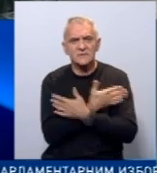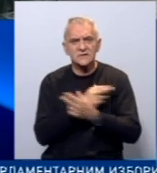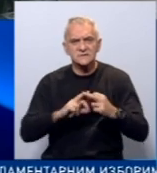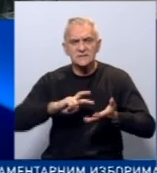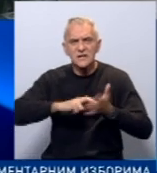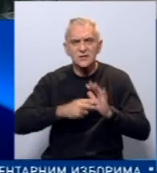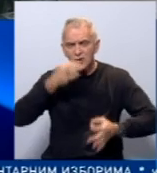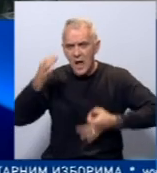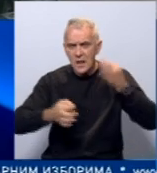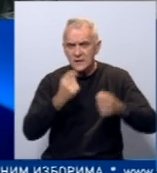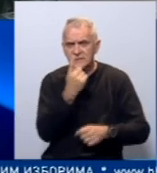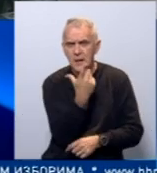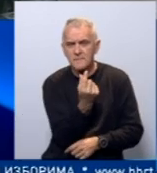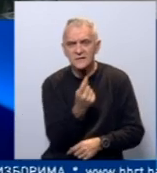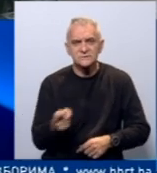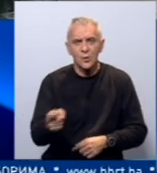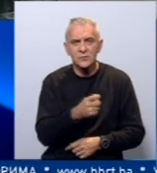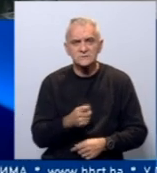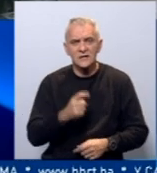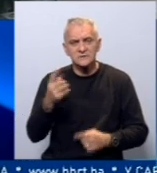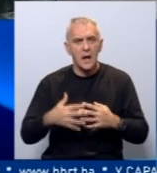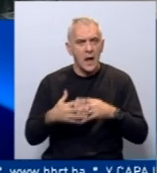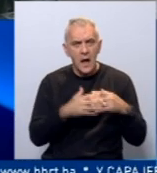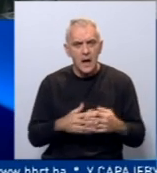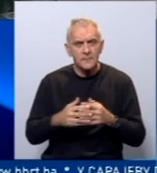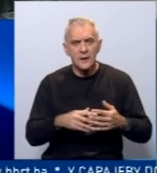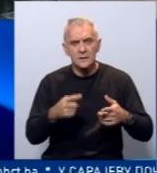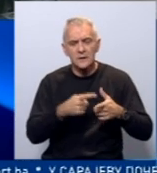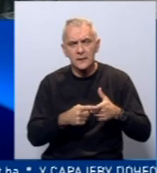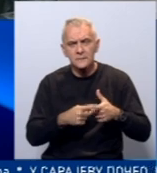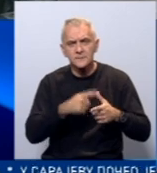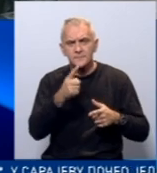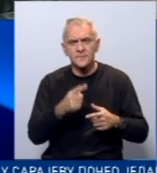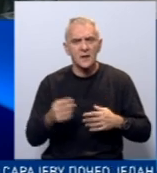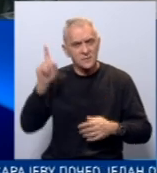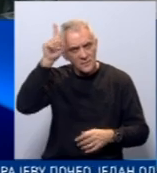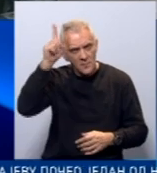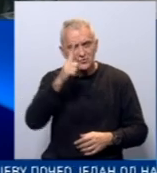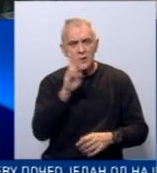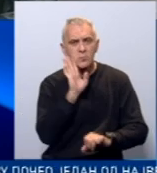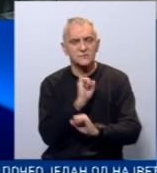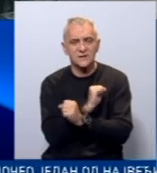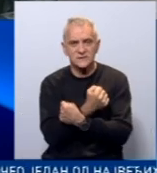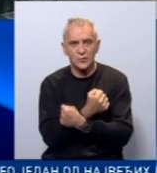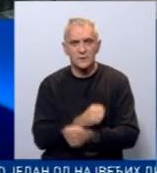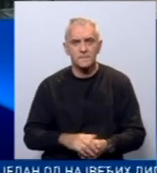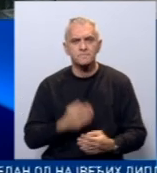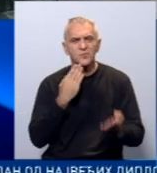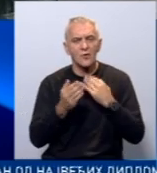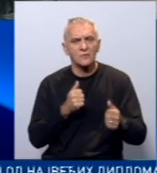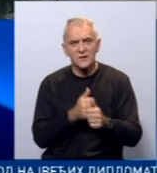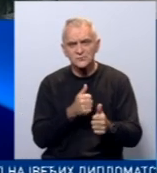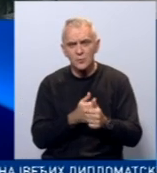inicijative za strateške analize i partnerskih organizacija iz SAD-a Velike Britanije, Njemačke i Bosne i Hercegovine.